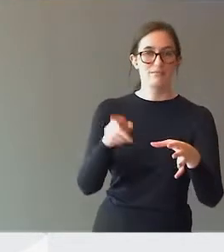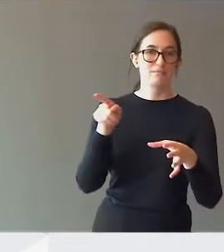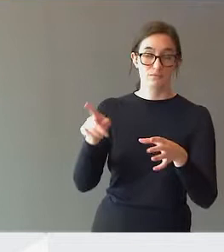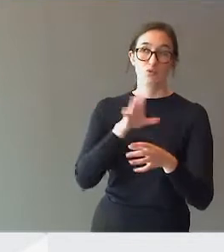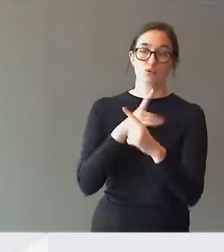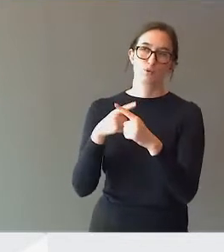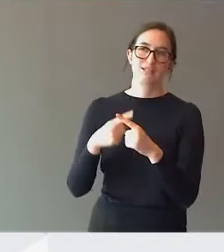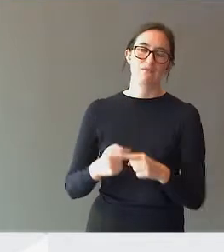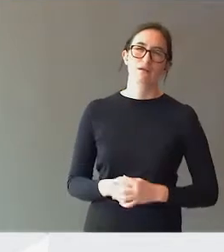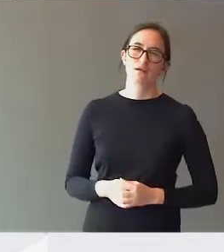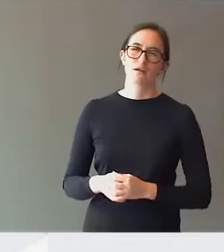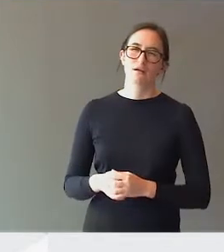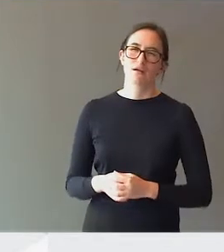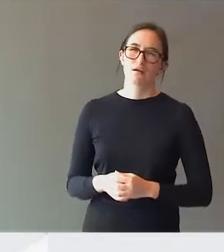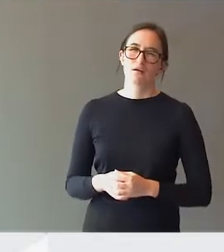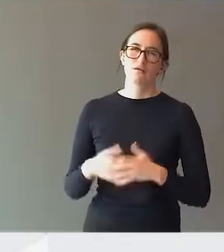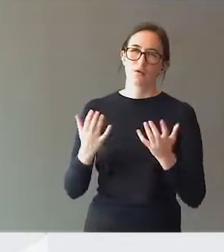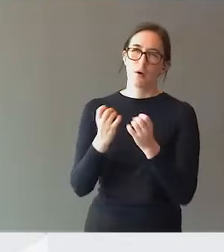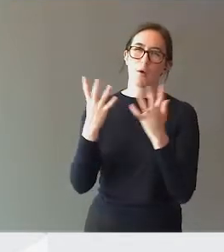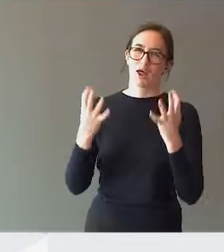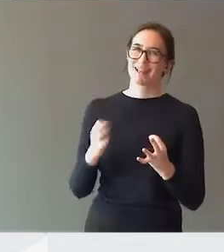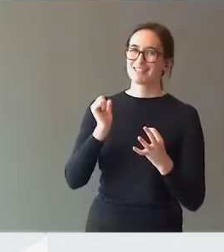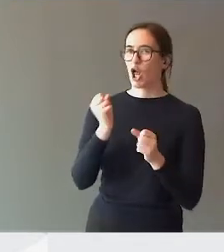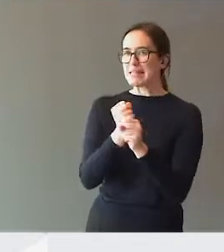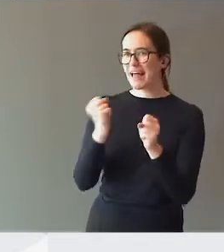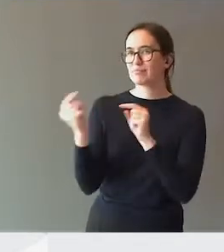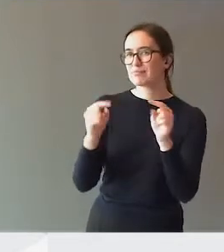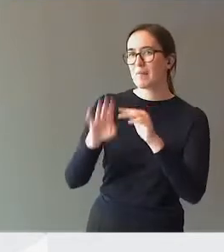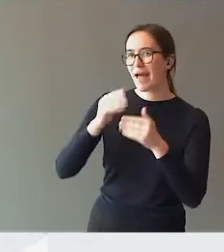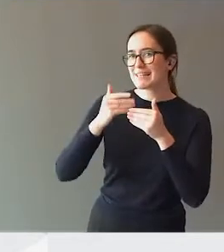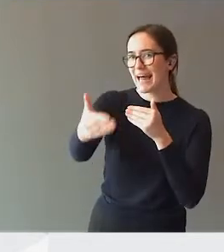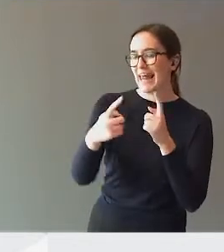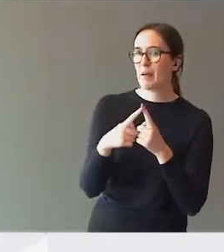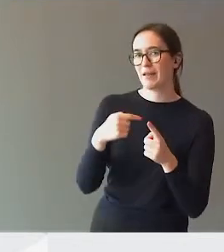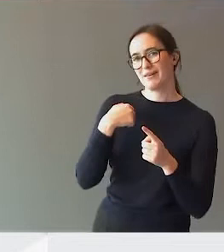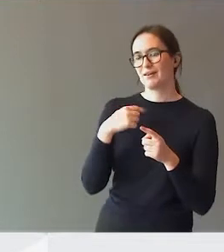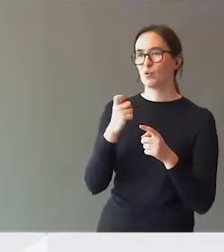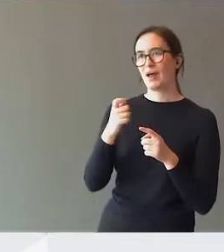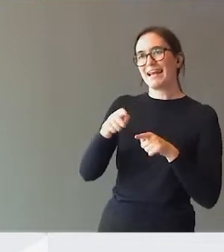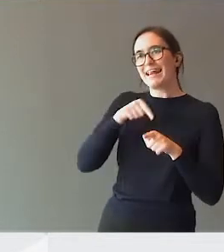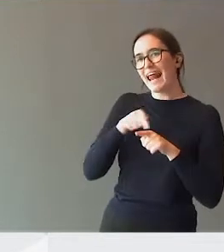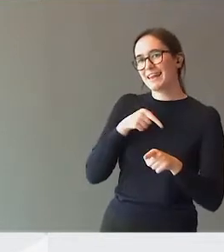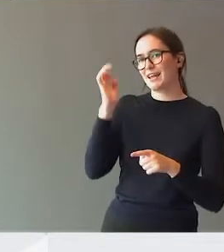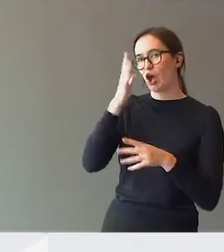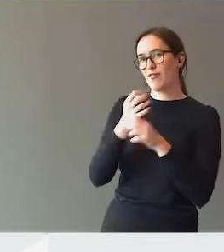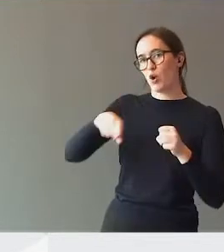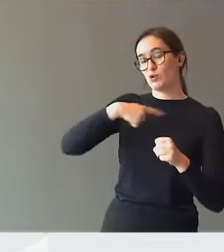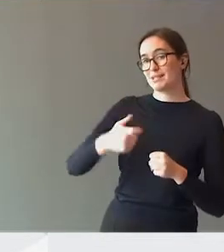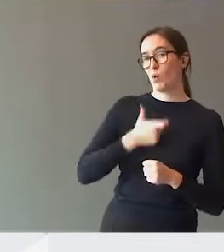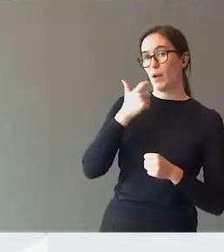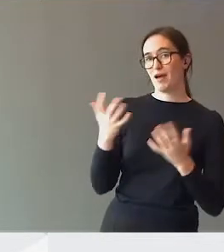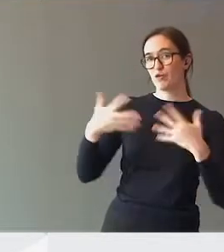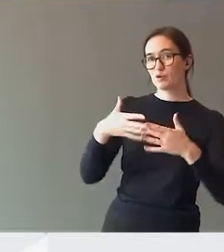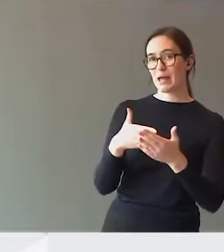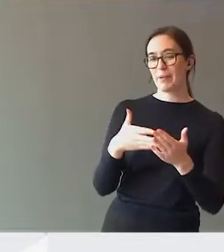Så vi kommer tilbake til veldig mange ting vi regner med senere i debatten. Men det er noen som innleder noen tanker fra oss unge for sånn som det. Tusen